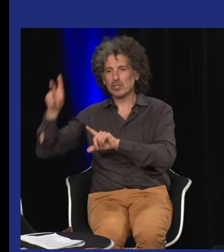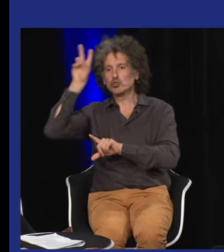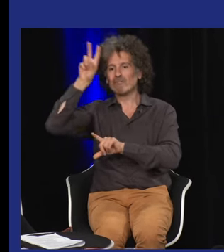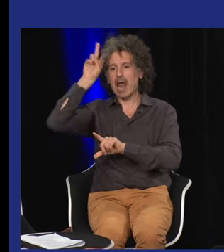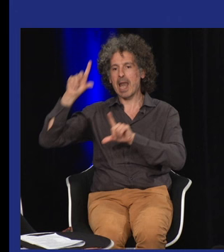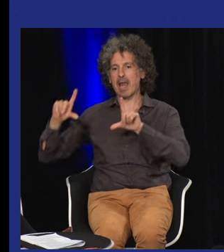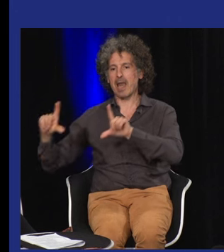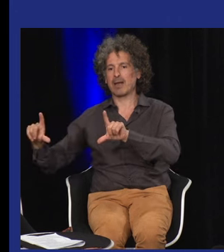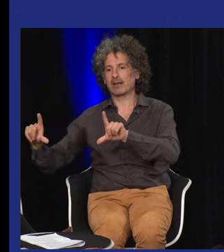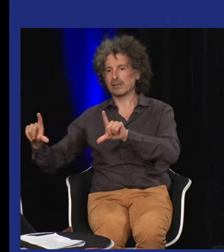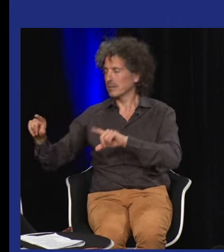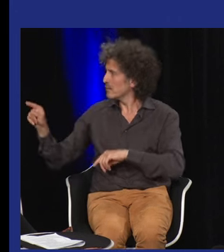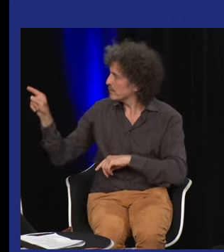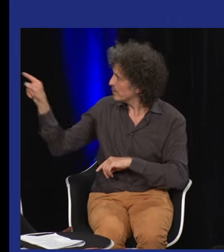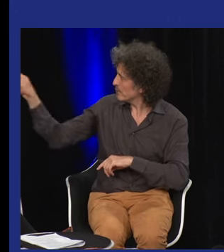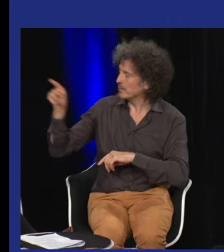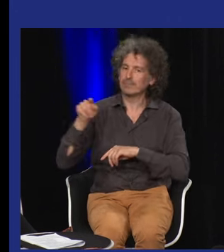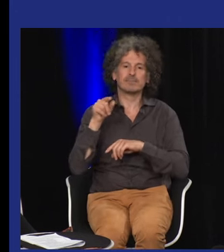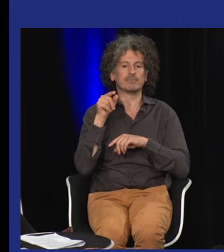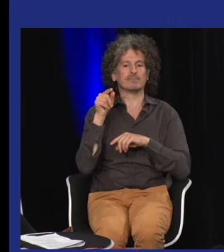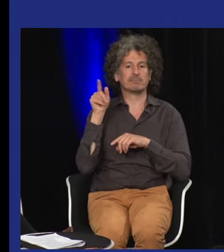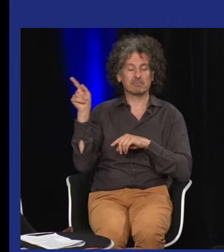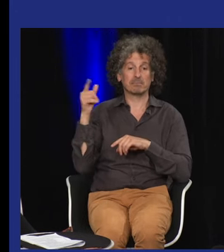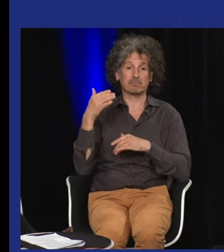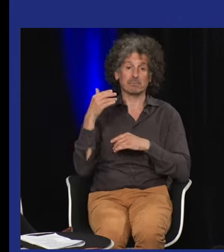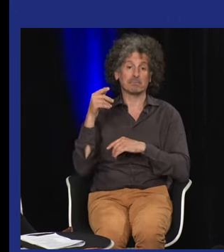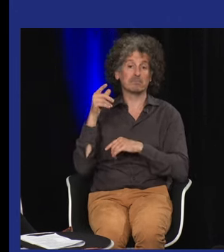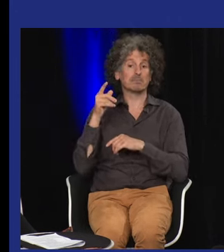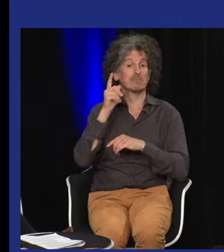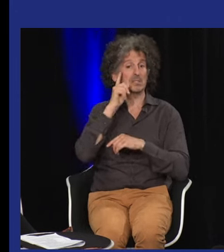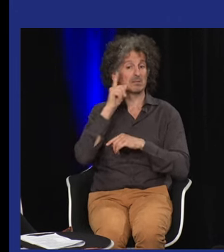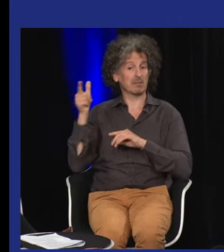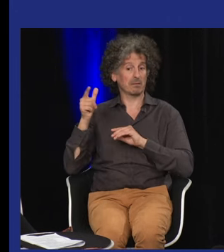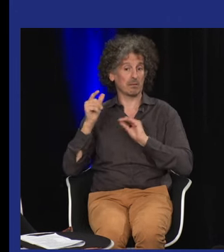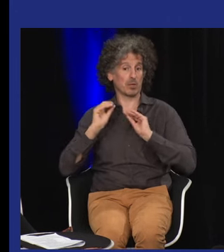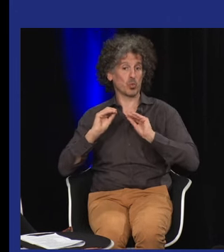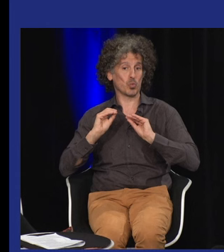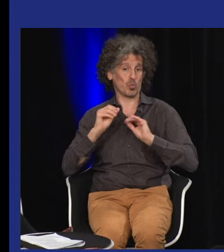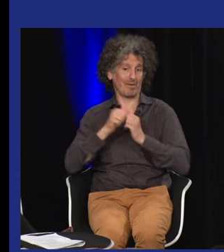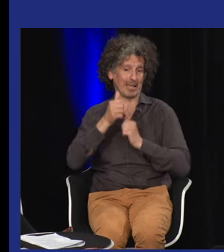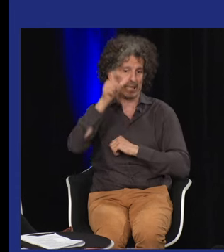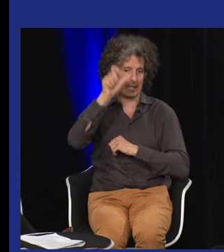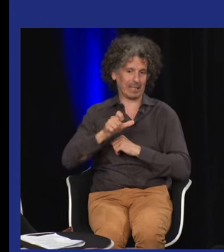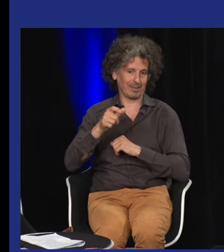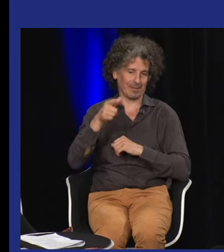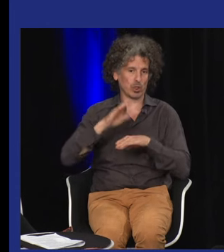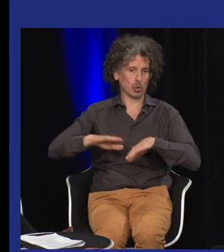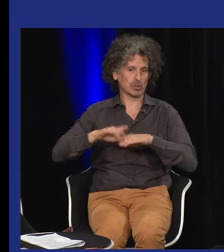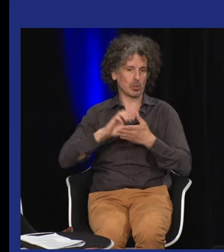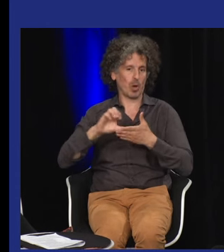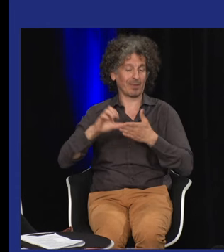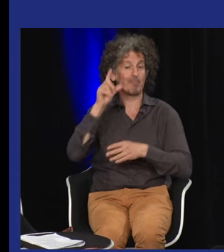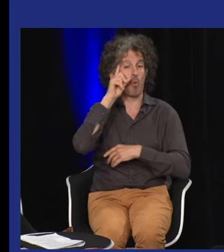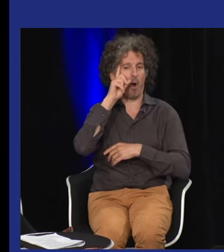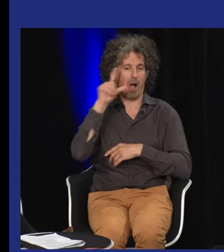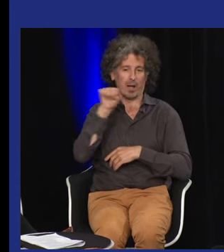le tableau du cheval que vous avez en bas, de René Prinstot, et qui était donc